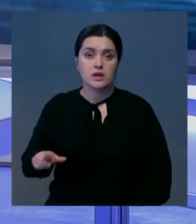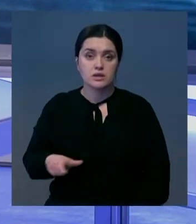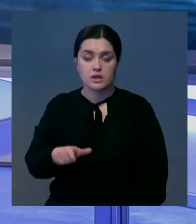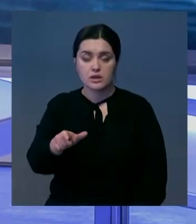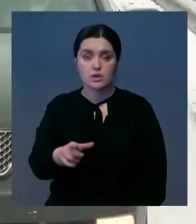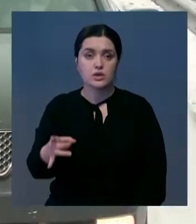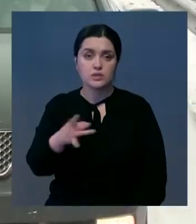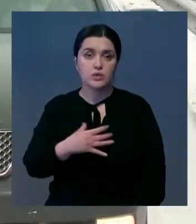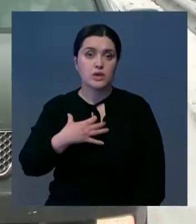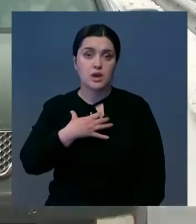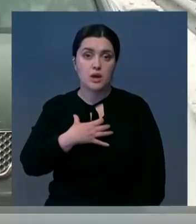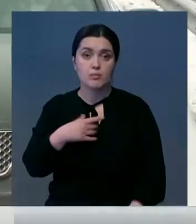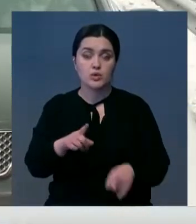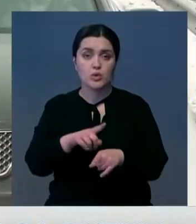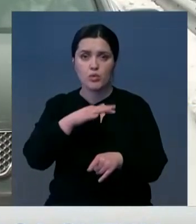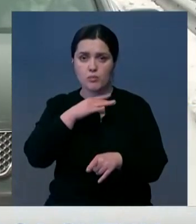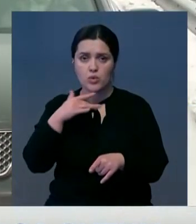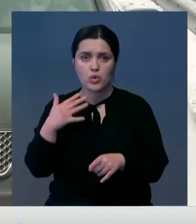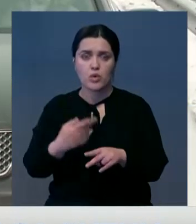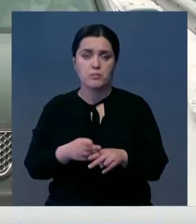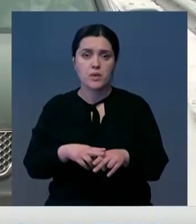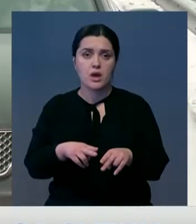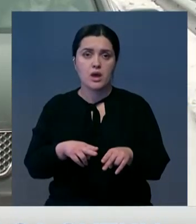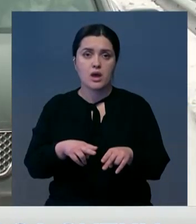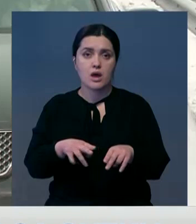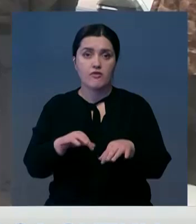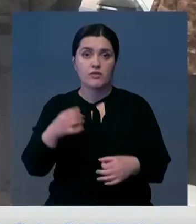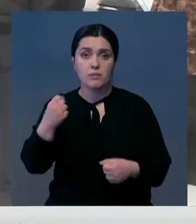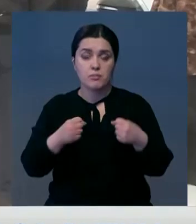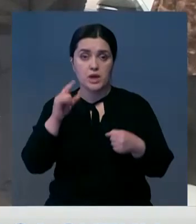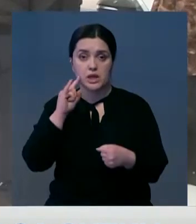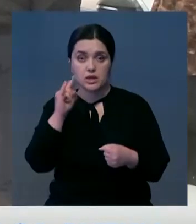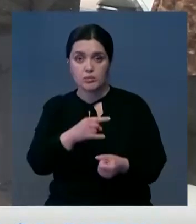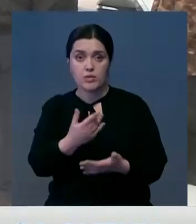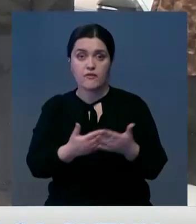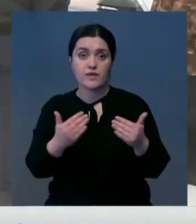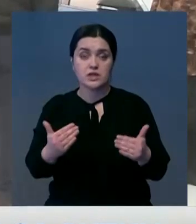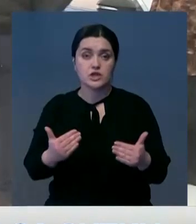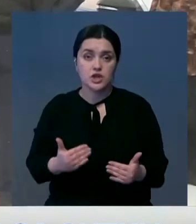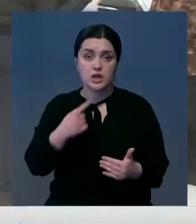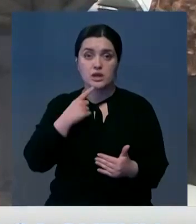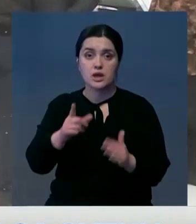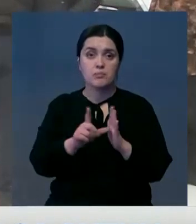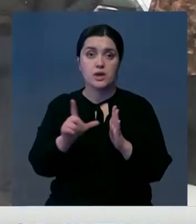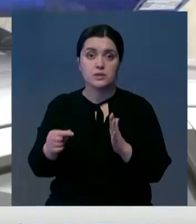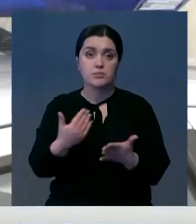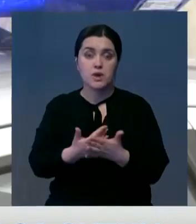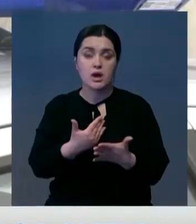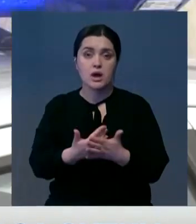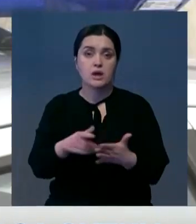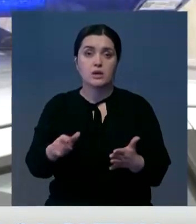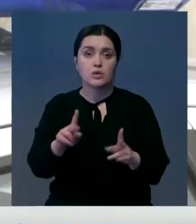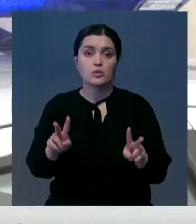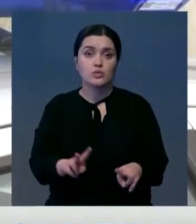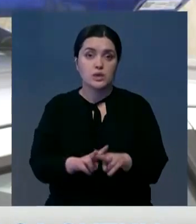транспорта на дорогах республиканского значения. Тем не менее, многие автомобилисты игнорируют рекомендации воздержаться от дальних поездок. К примеру, на